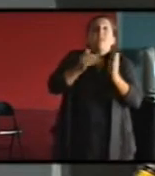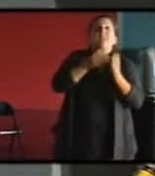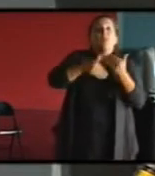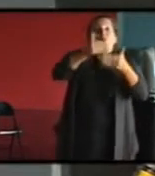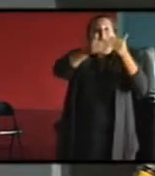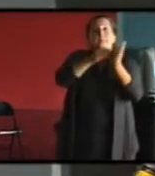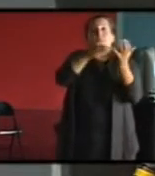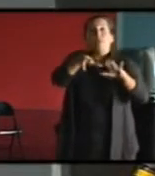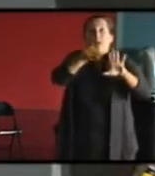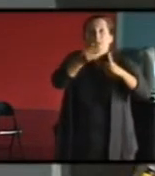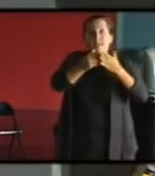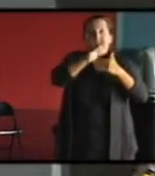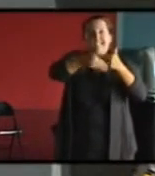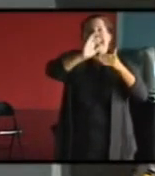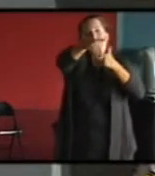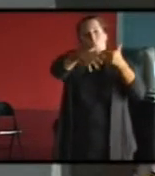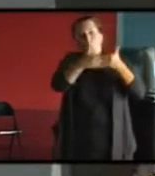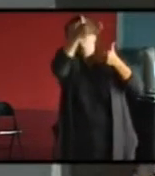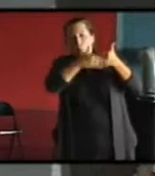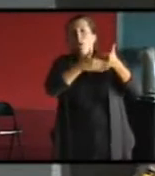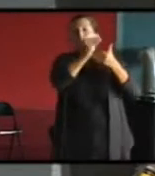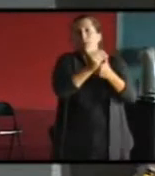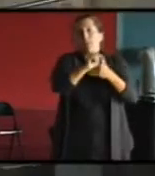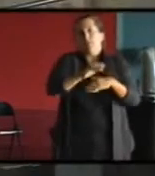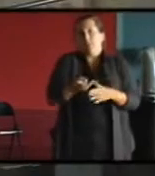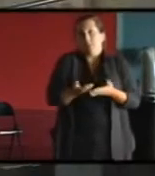le débat suivant. Et donc, sur ce débat-là,